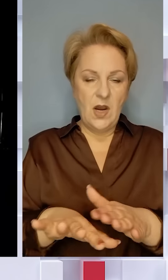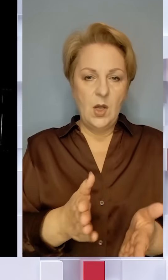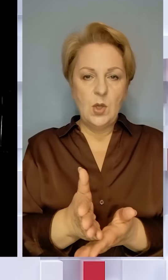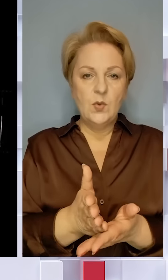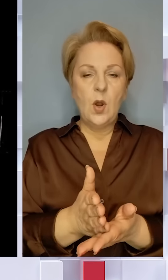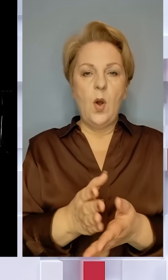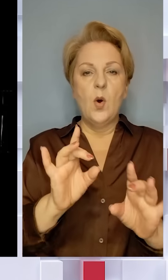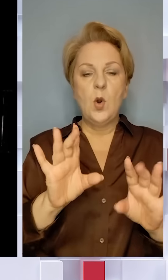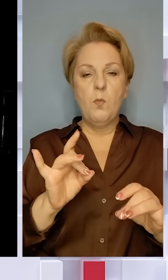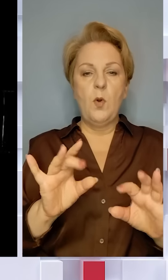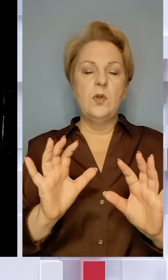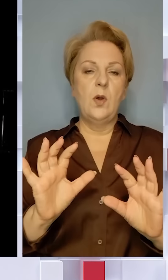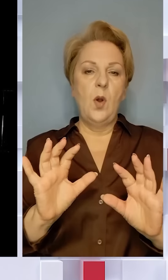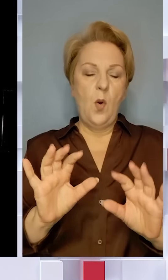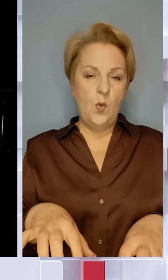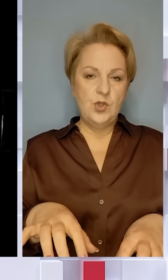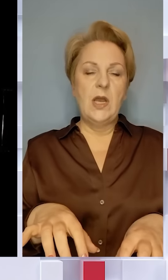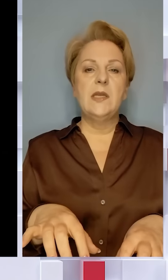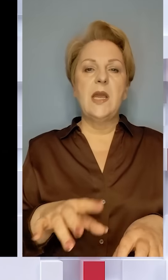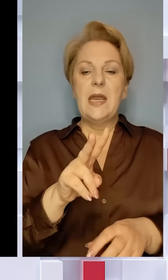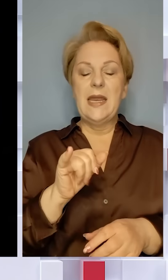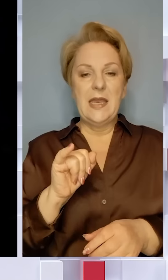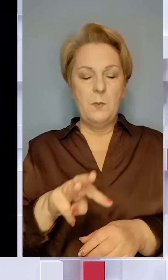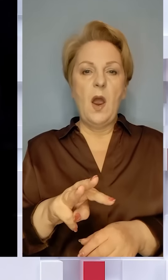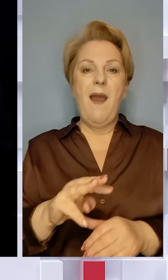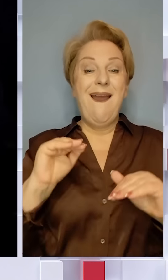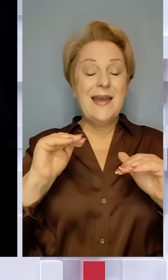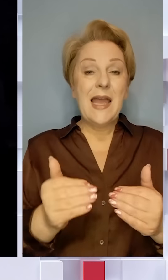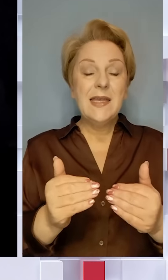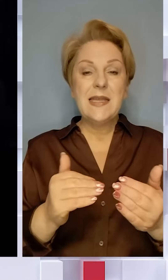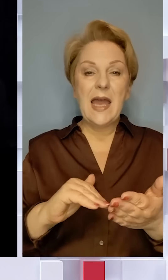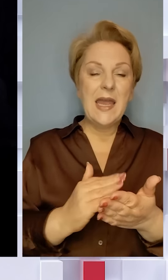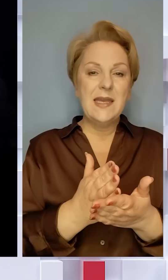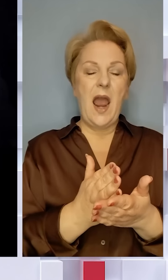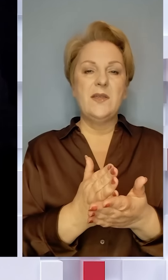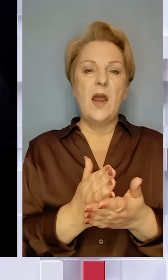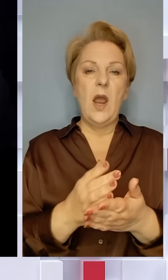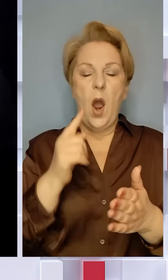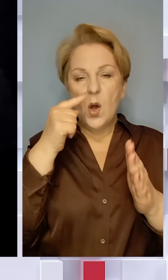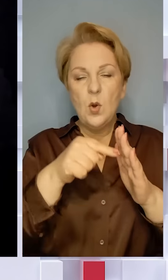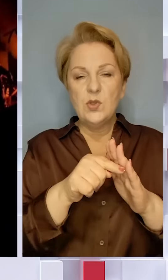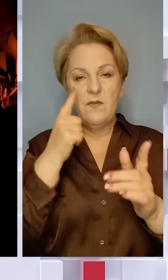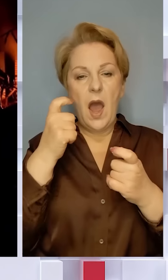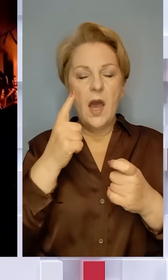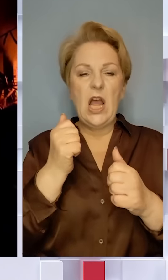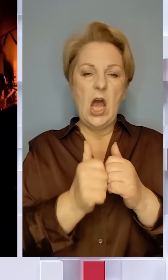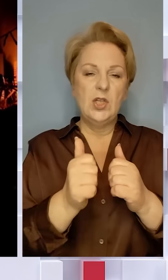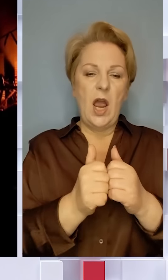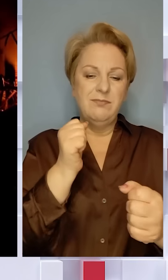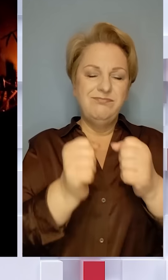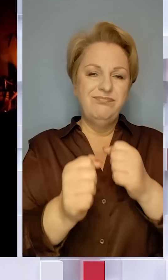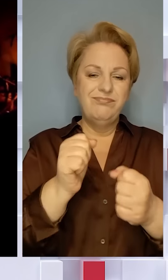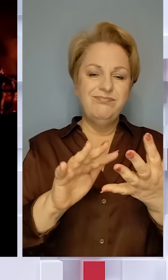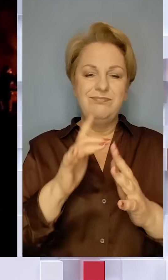очільник Миколаївської ОВА Віталій Кім. Щоправда, через низьку якість розвідданих ворог часто завдає ударів по фермерських угіддях та